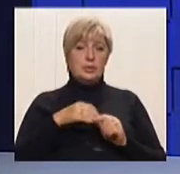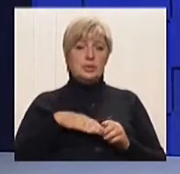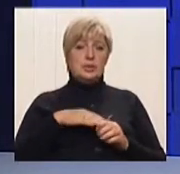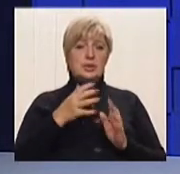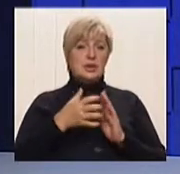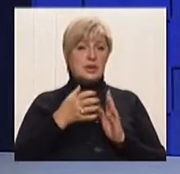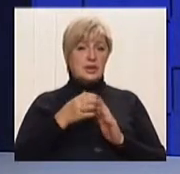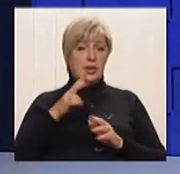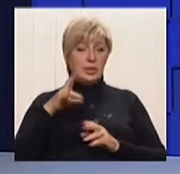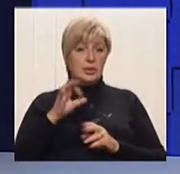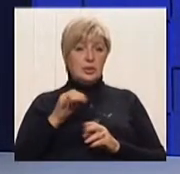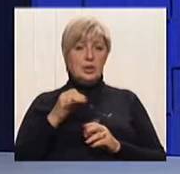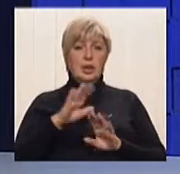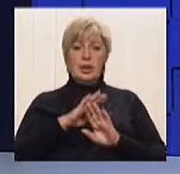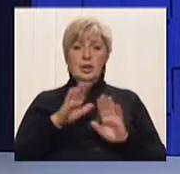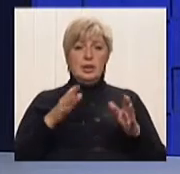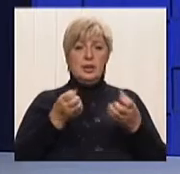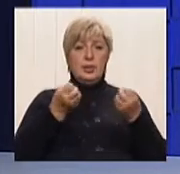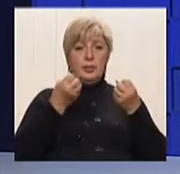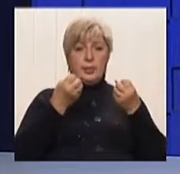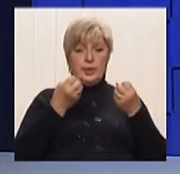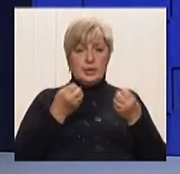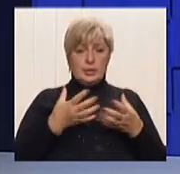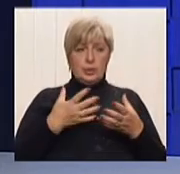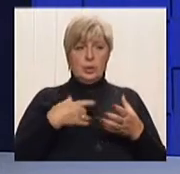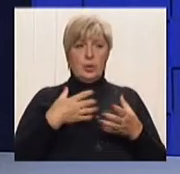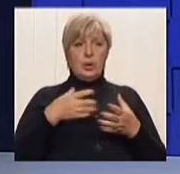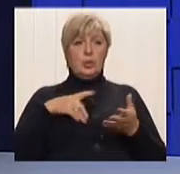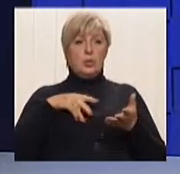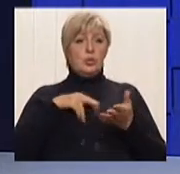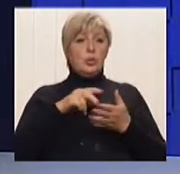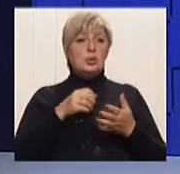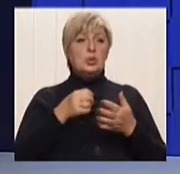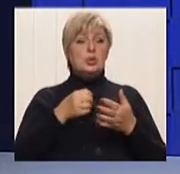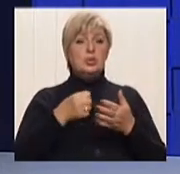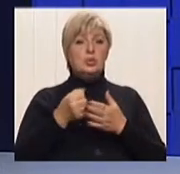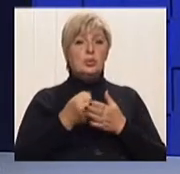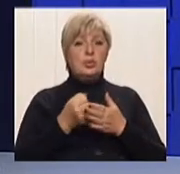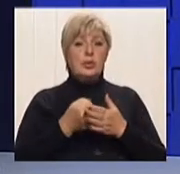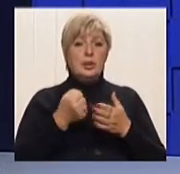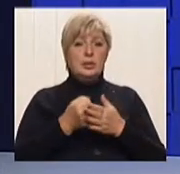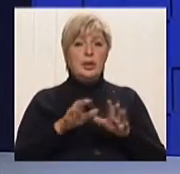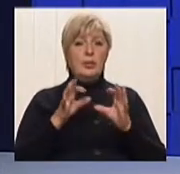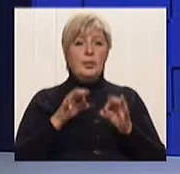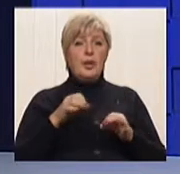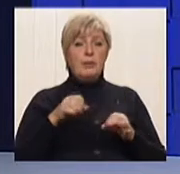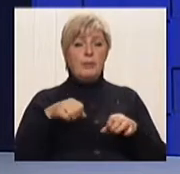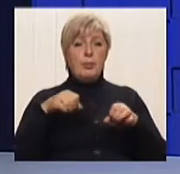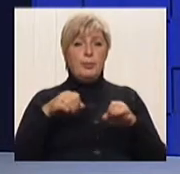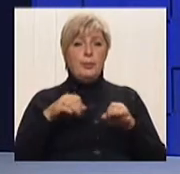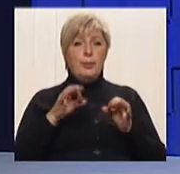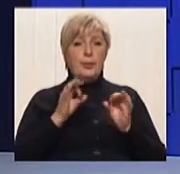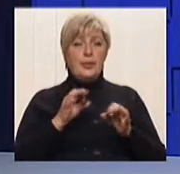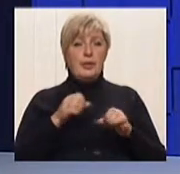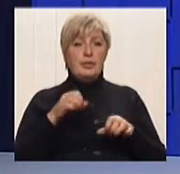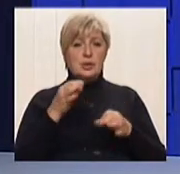непростой доступ к правосудію, і у нас відсутність, наприклад, той же, скажімо так, западних практик